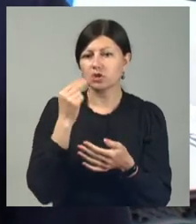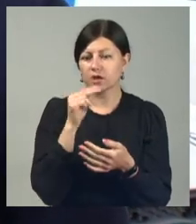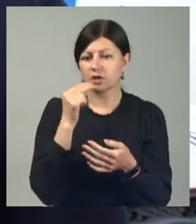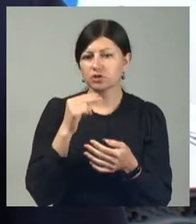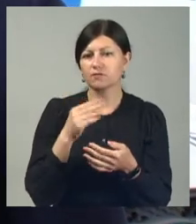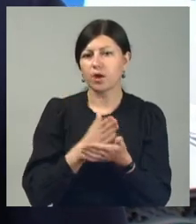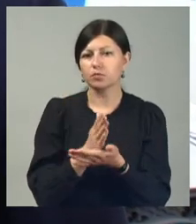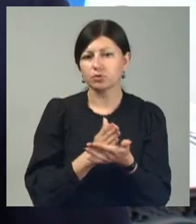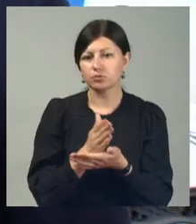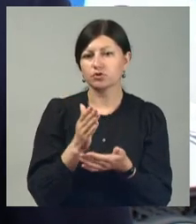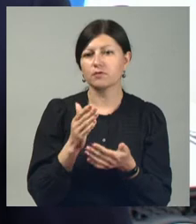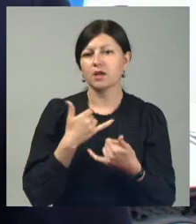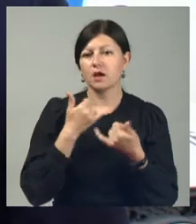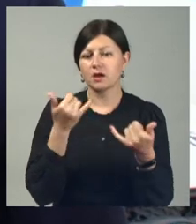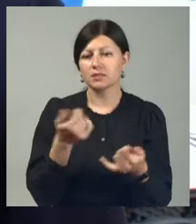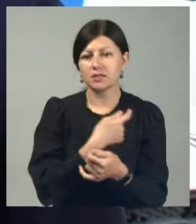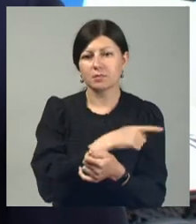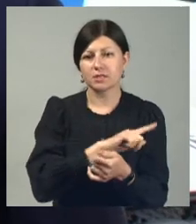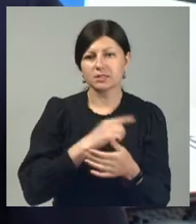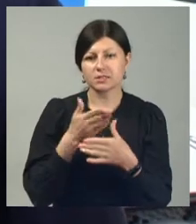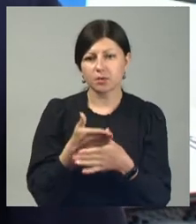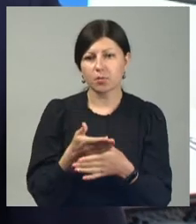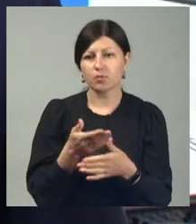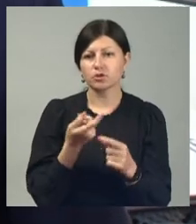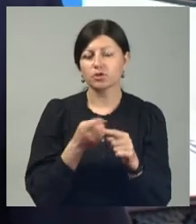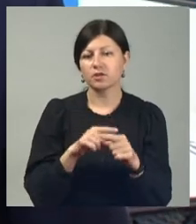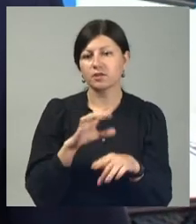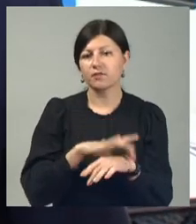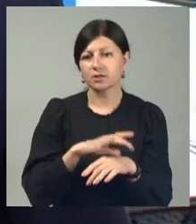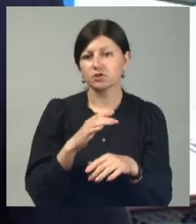обслуживания, качества оказания медицинской помощи. Это фактически спасенная чья-то жизнь. Продолжение следует...